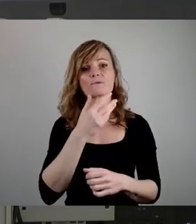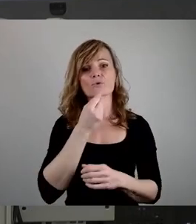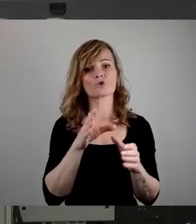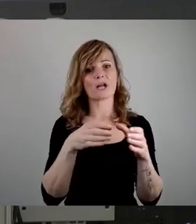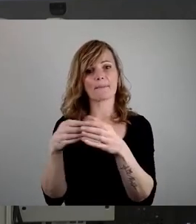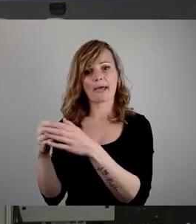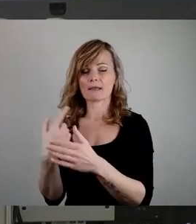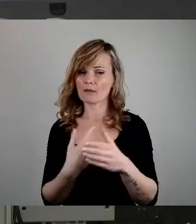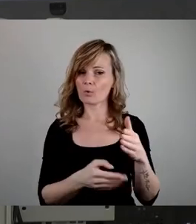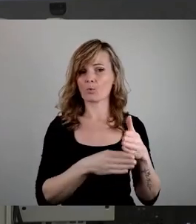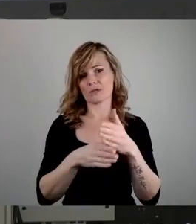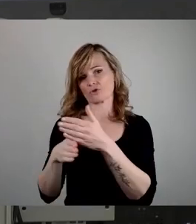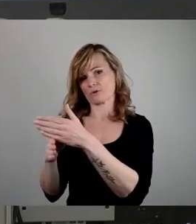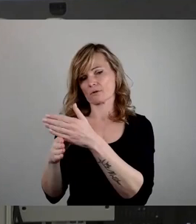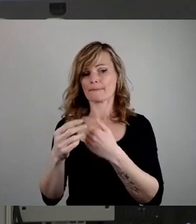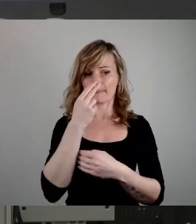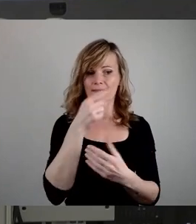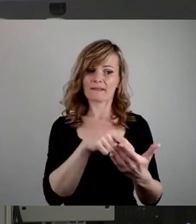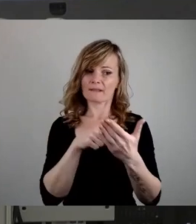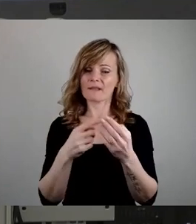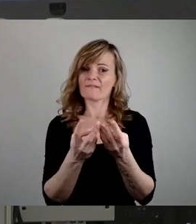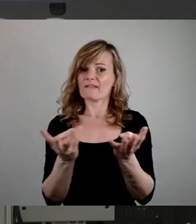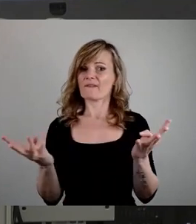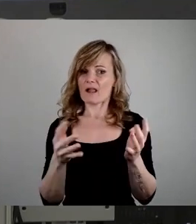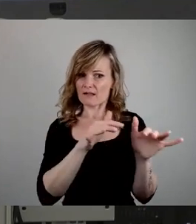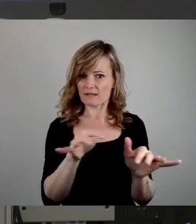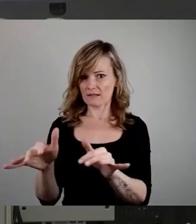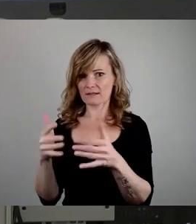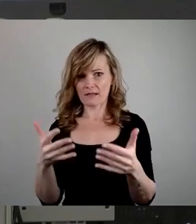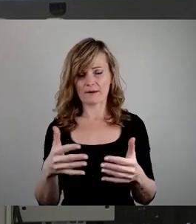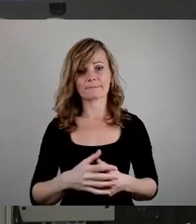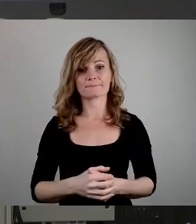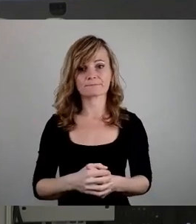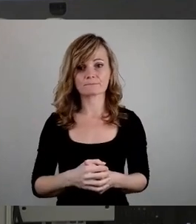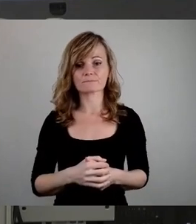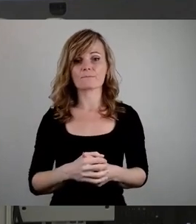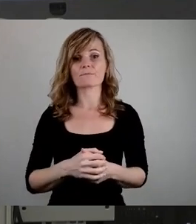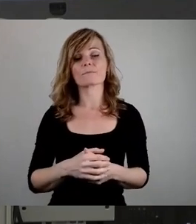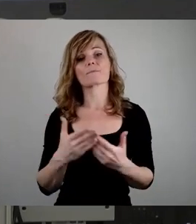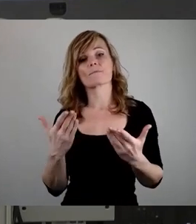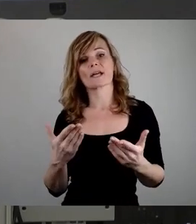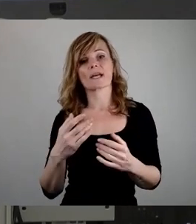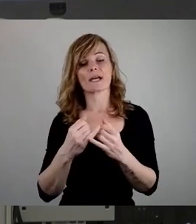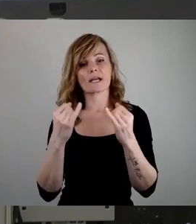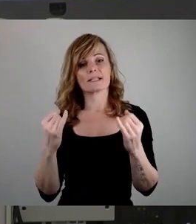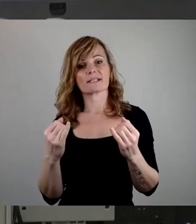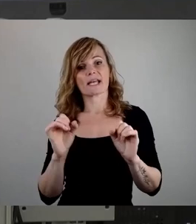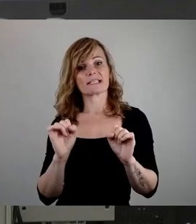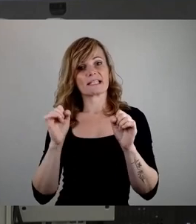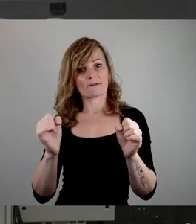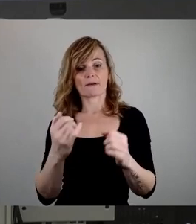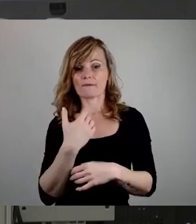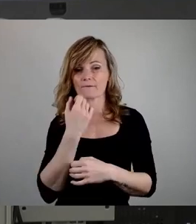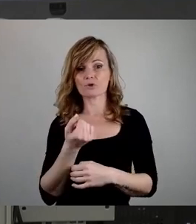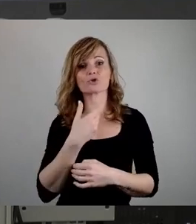wie vielfältig das Judentum als Religion eben auch ist. Die hier beschlossene Initiative, ein jüdisches Museum zu gründen,